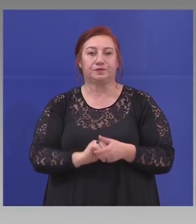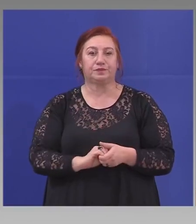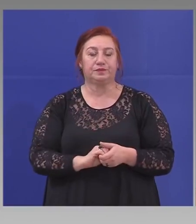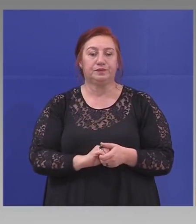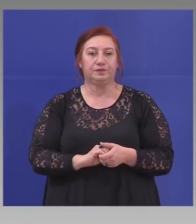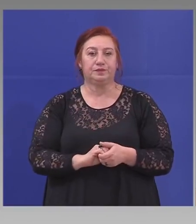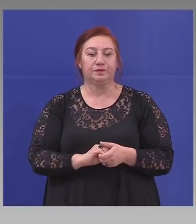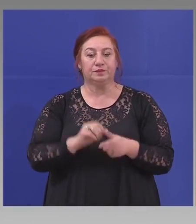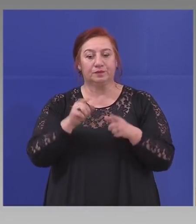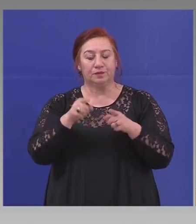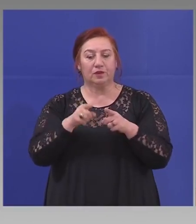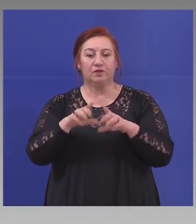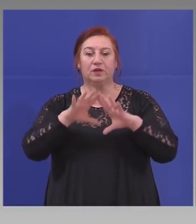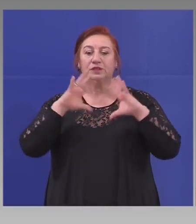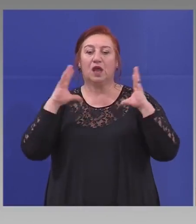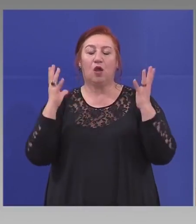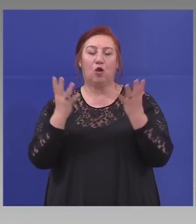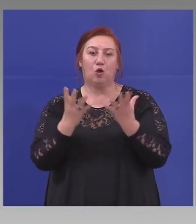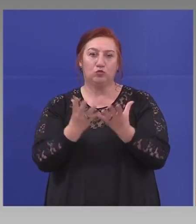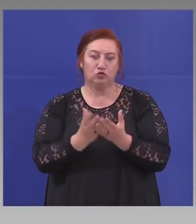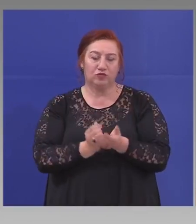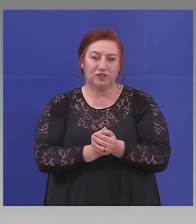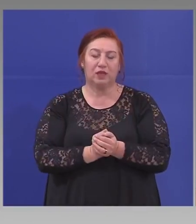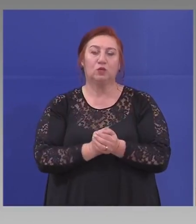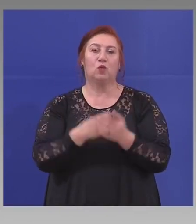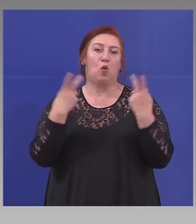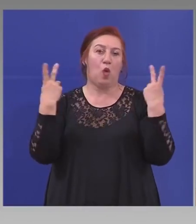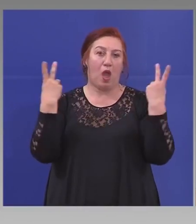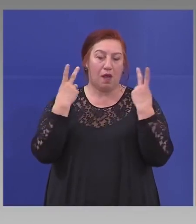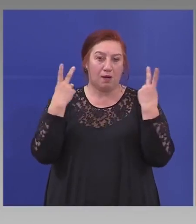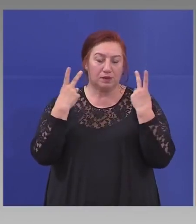това са общо взето. Разбира се,